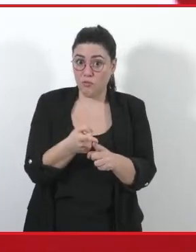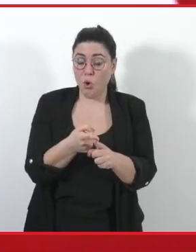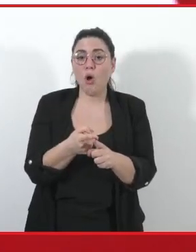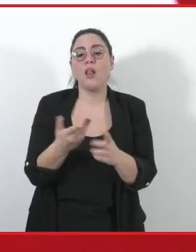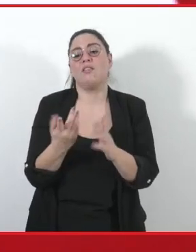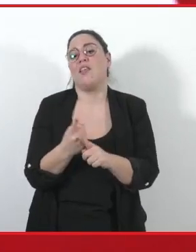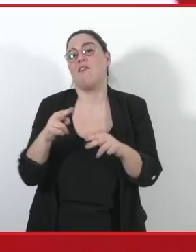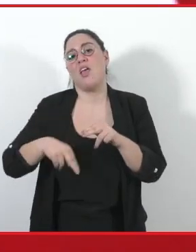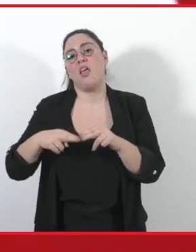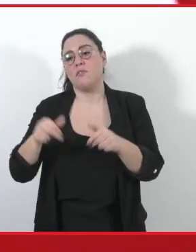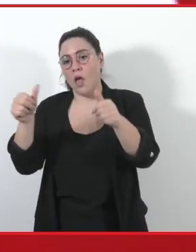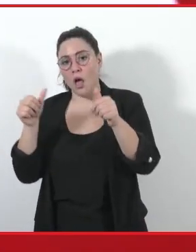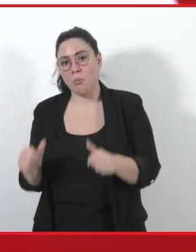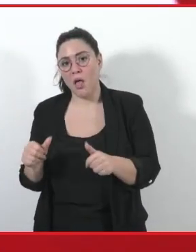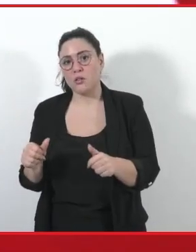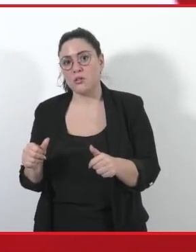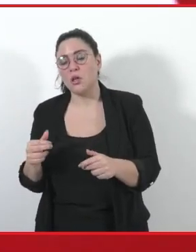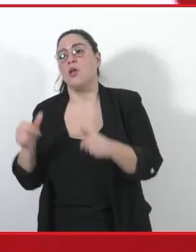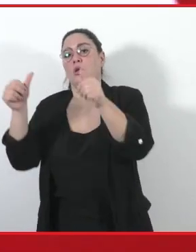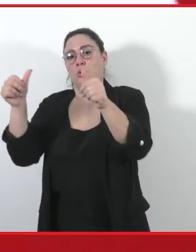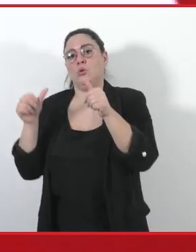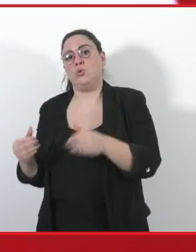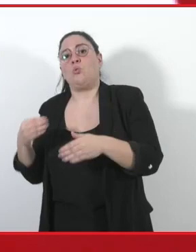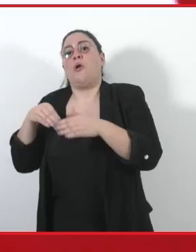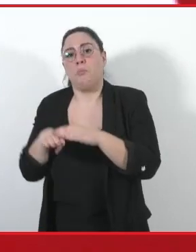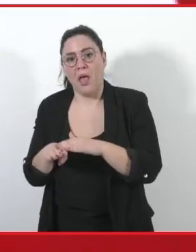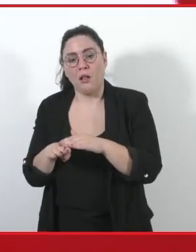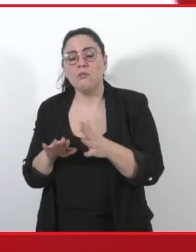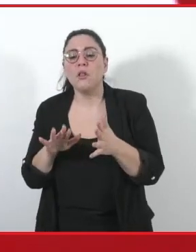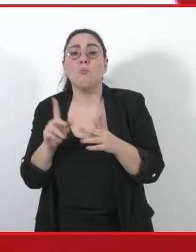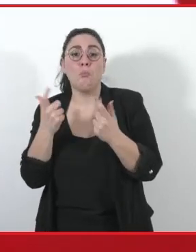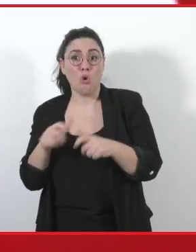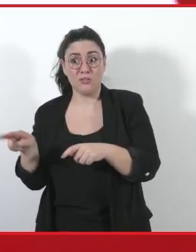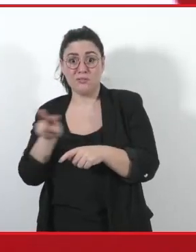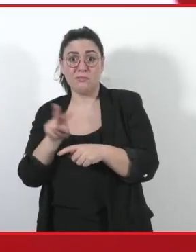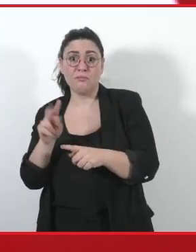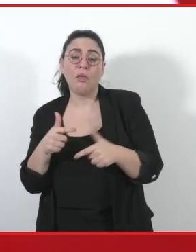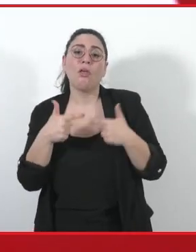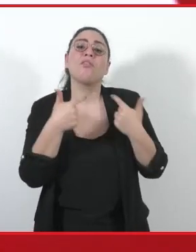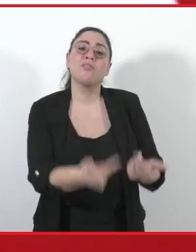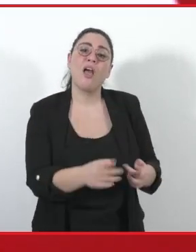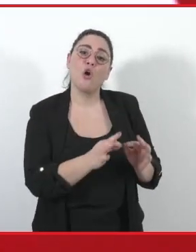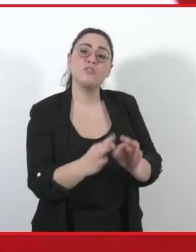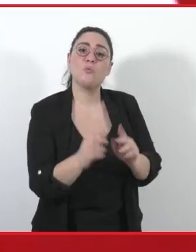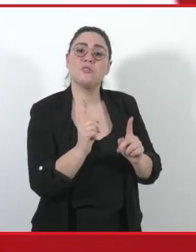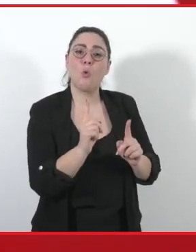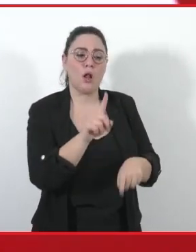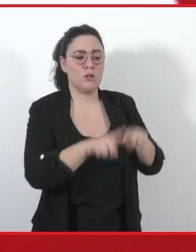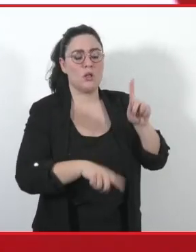subappalti che impoverisce il lavoro e crea le condizioni di profonda disuguaglianza. Chiudo su un tema che